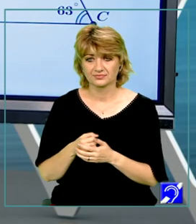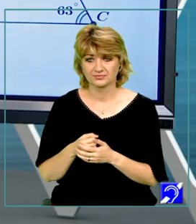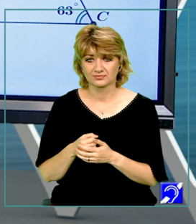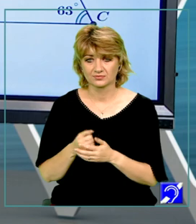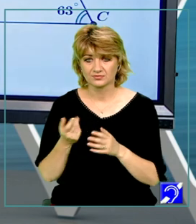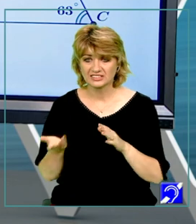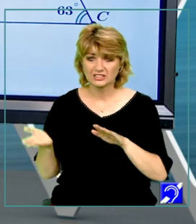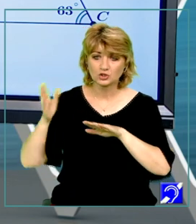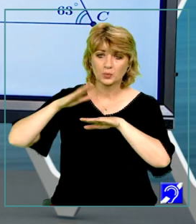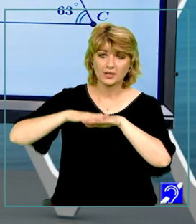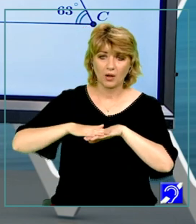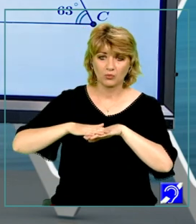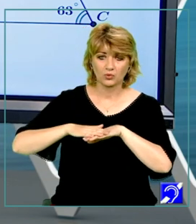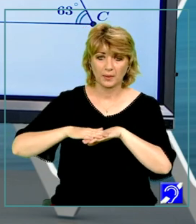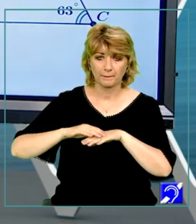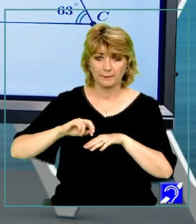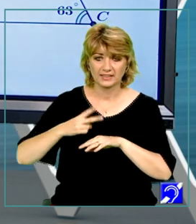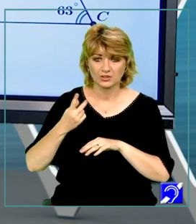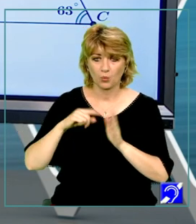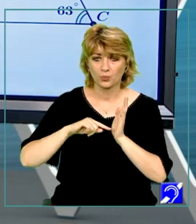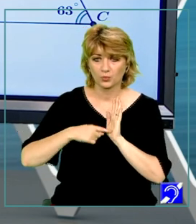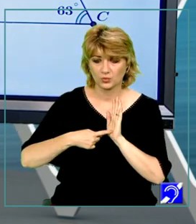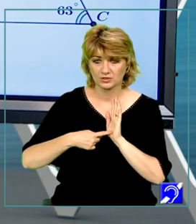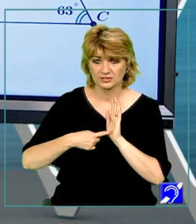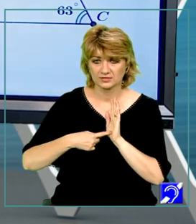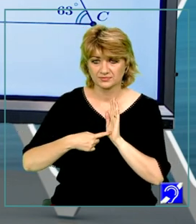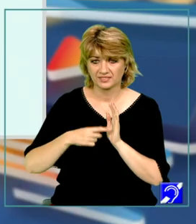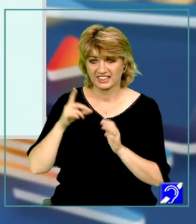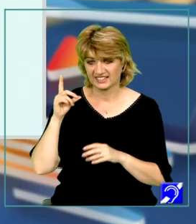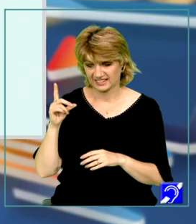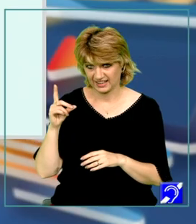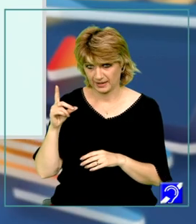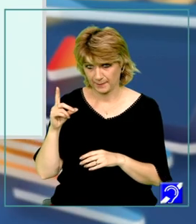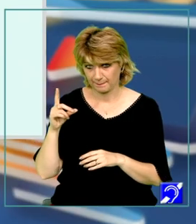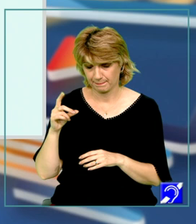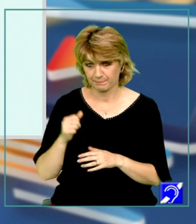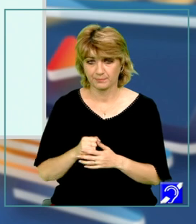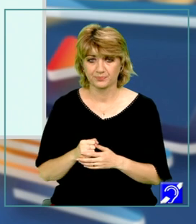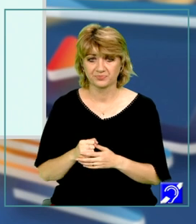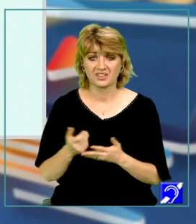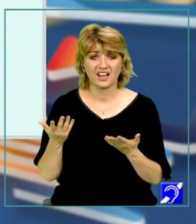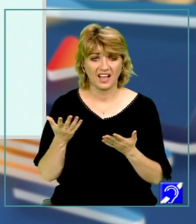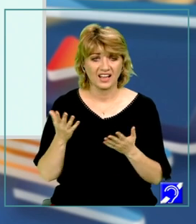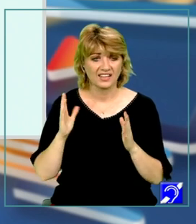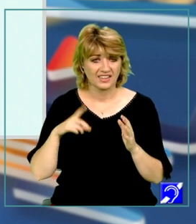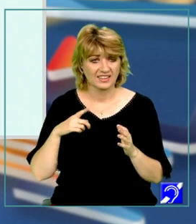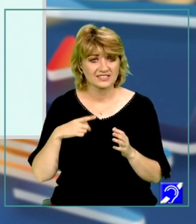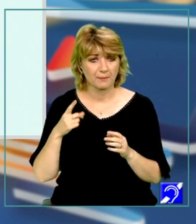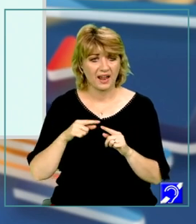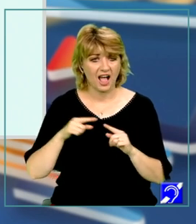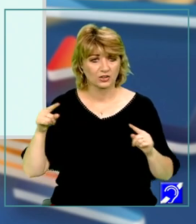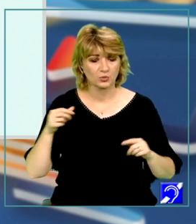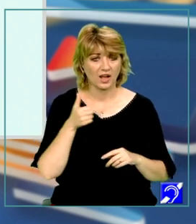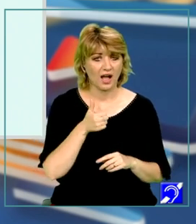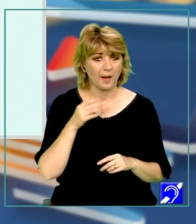se suprapună peste un punct D care se află pe latura